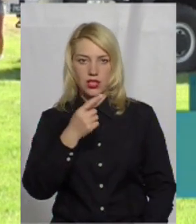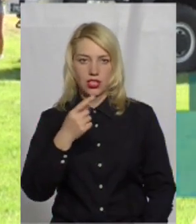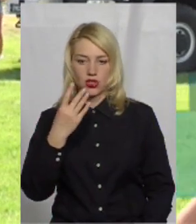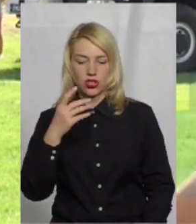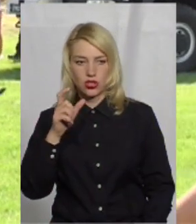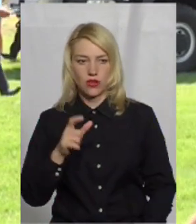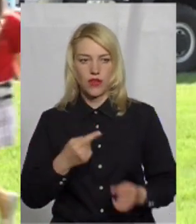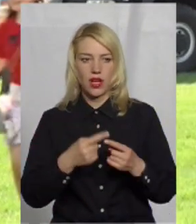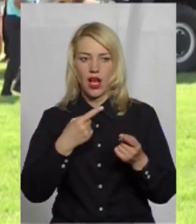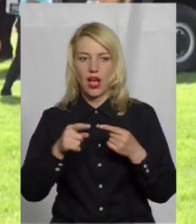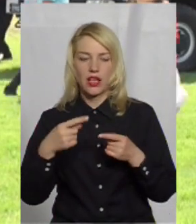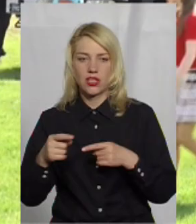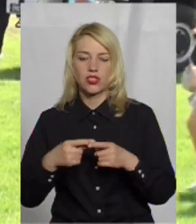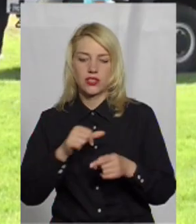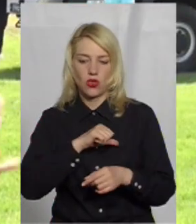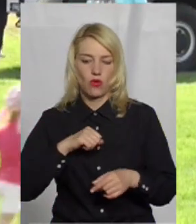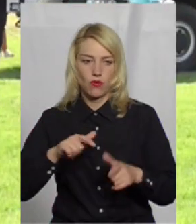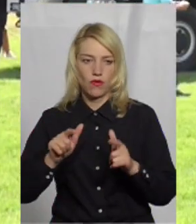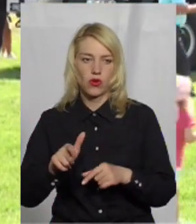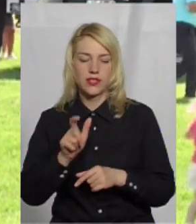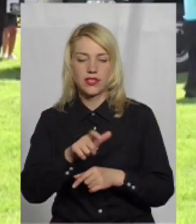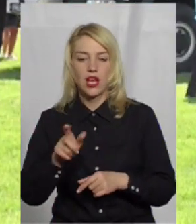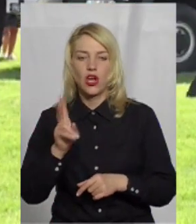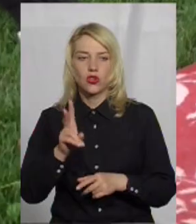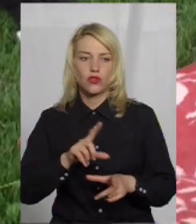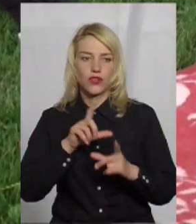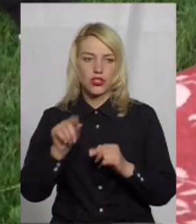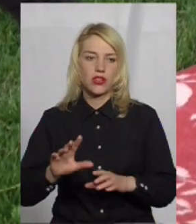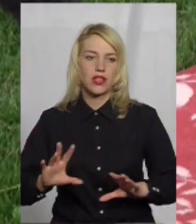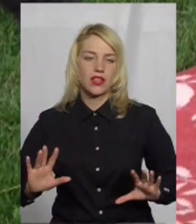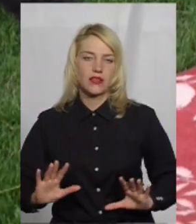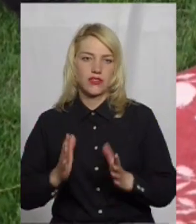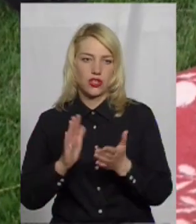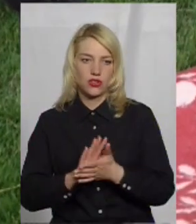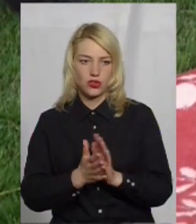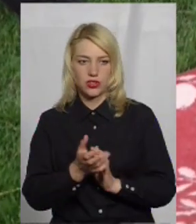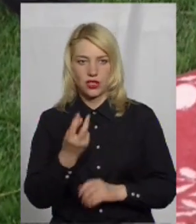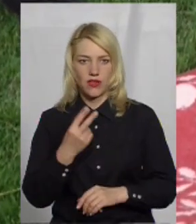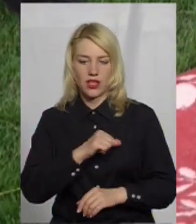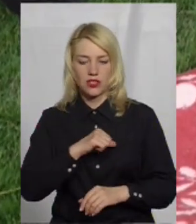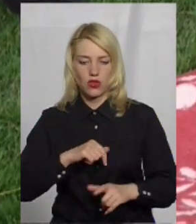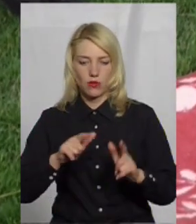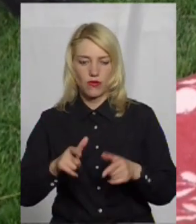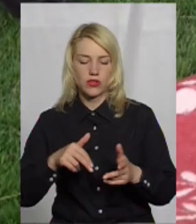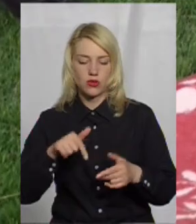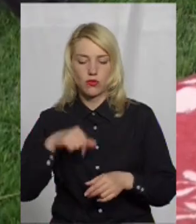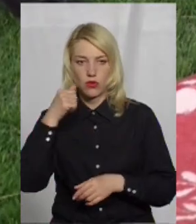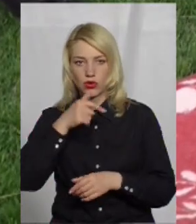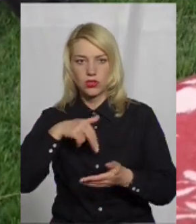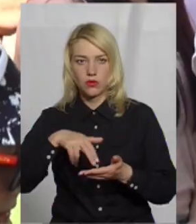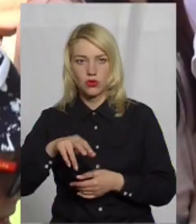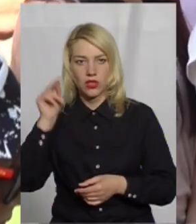Решта – це добровольці, які виїжджають на надзвичайну ситуацію. 12 добровольців цього року пройдуть навчання на базі